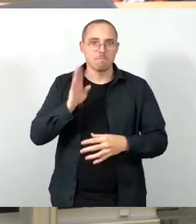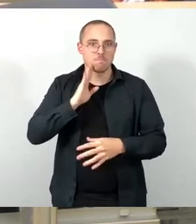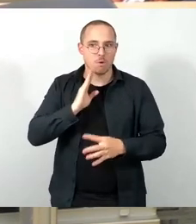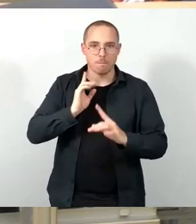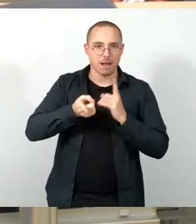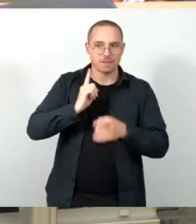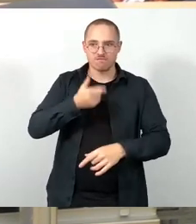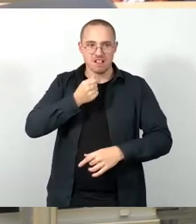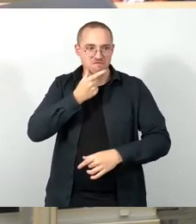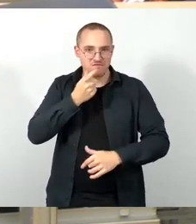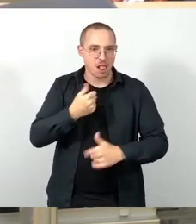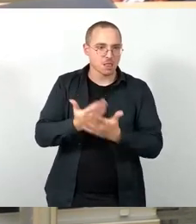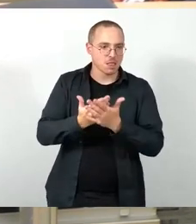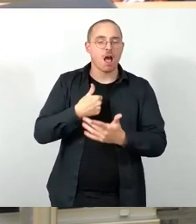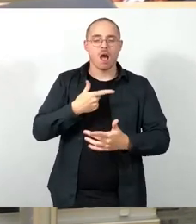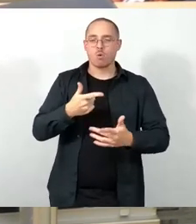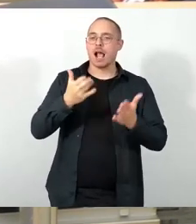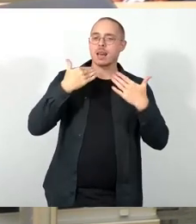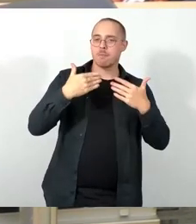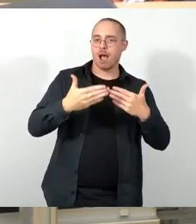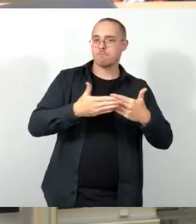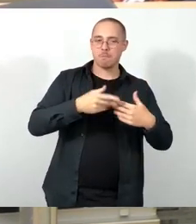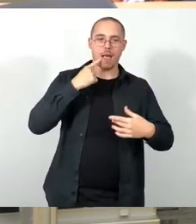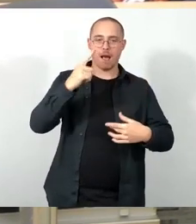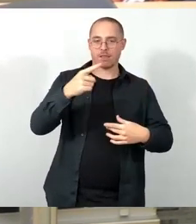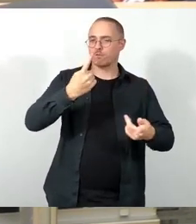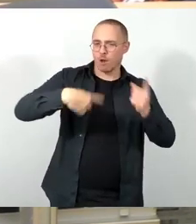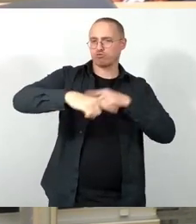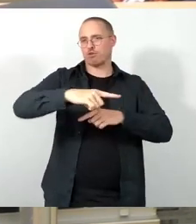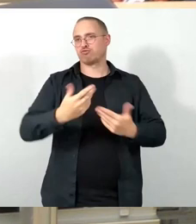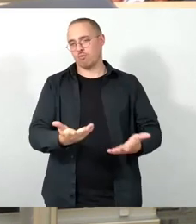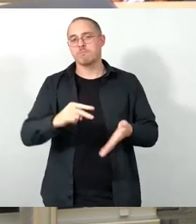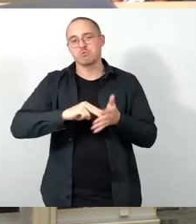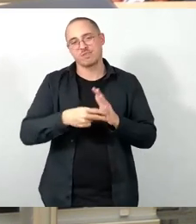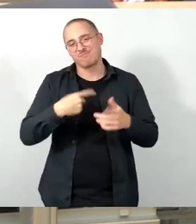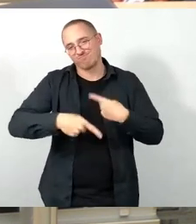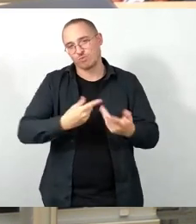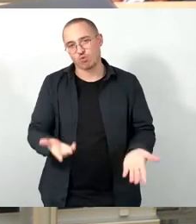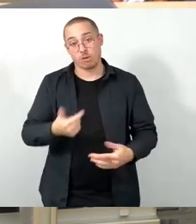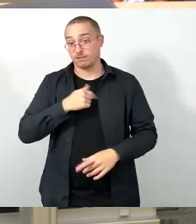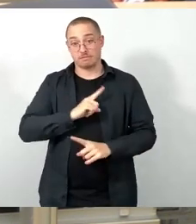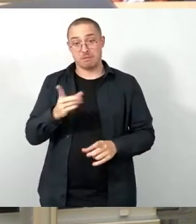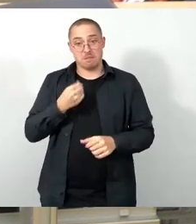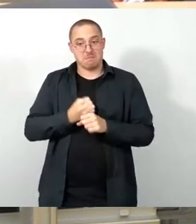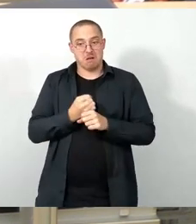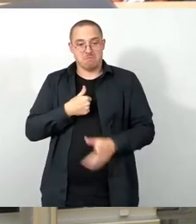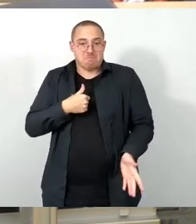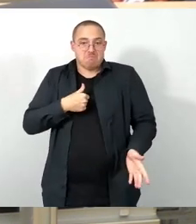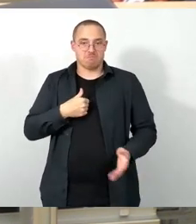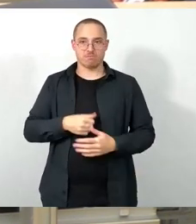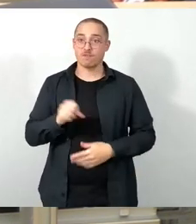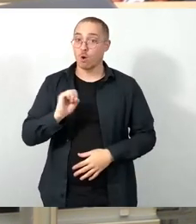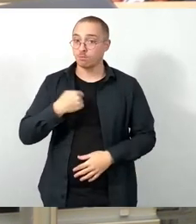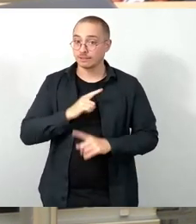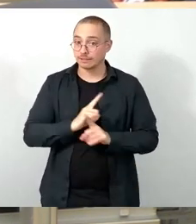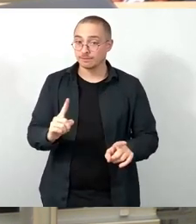Klimabeirat tauschte. So funktioniert sie, die Politik. Ich habe nicht mitgemacht. Warum? Weil